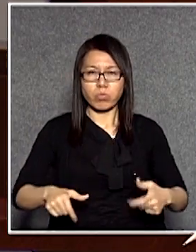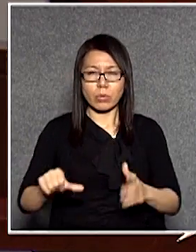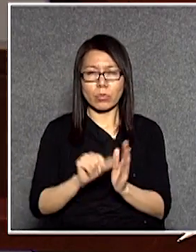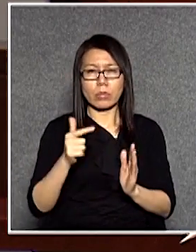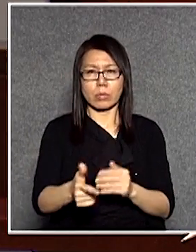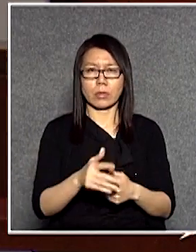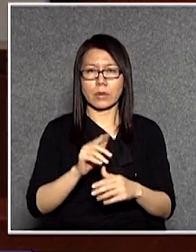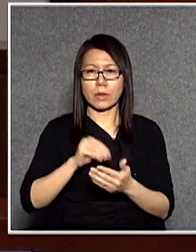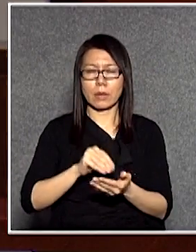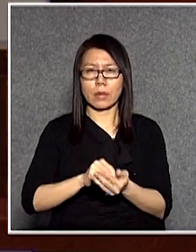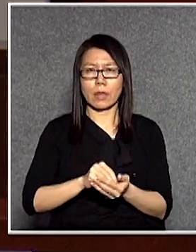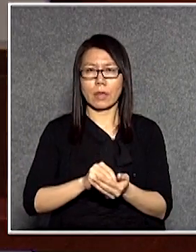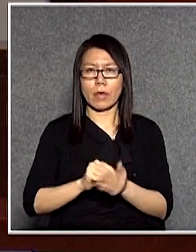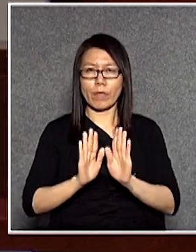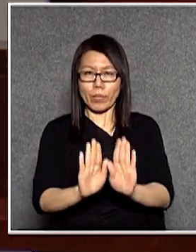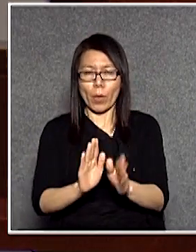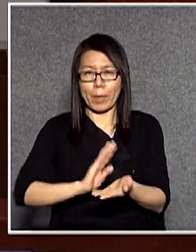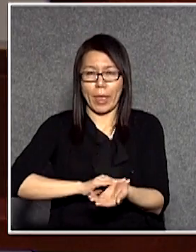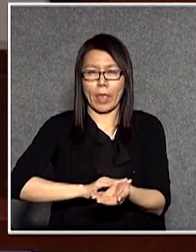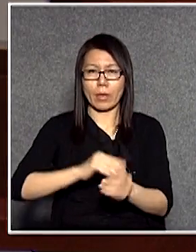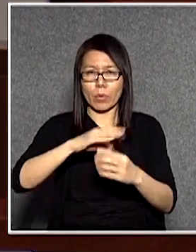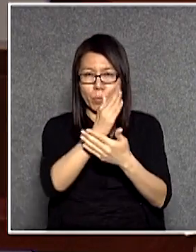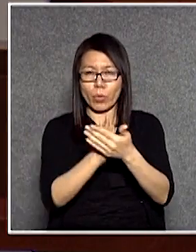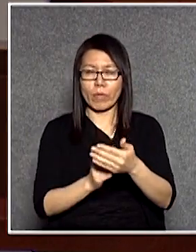就一定是預防疾病的部分